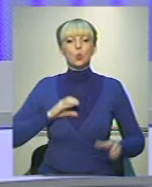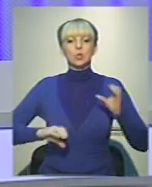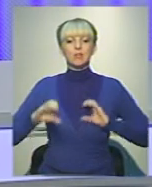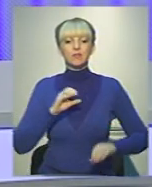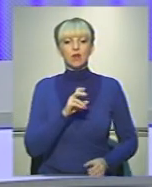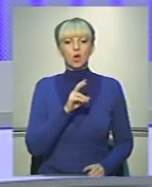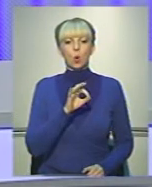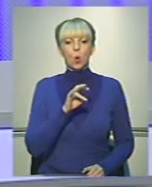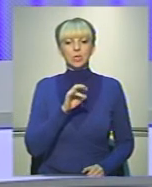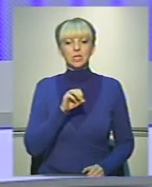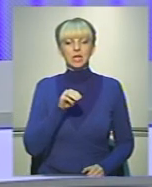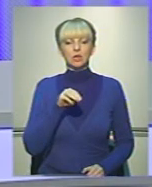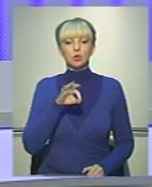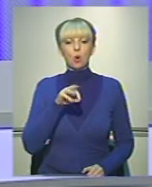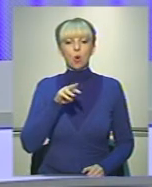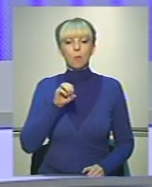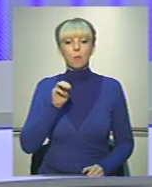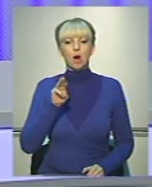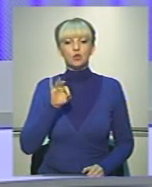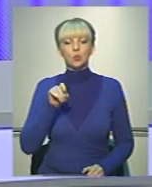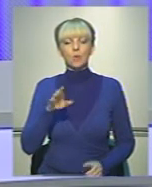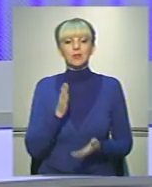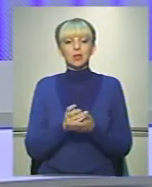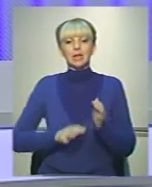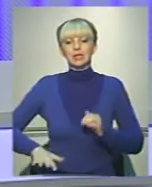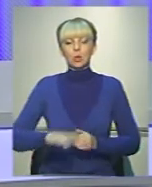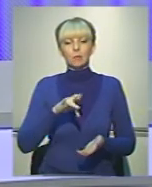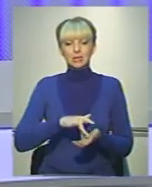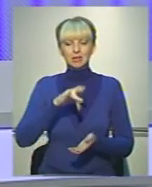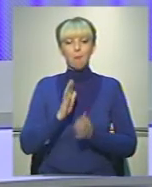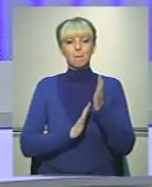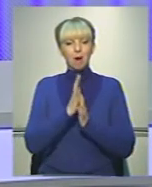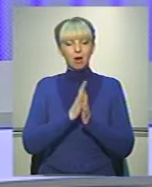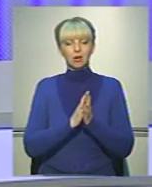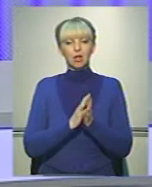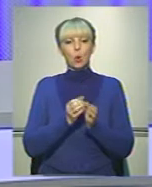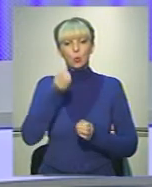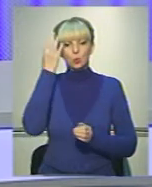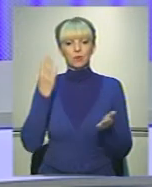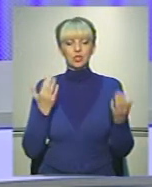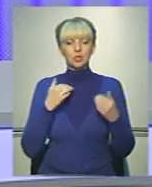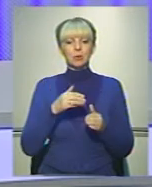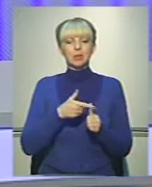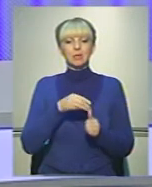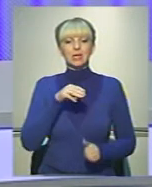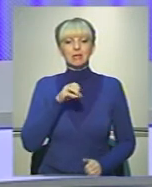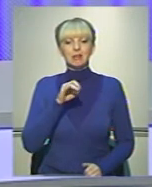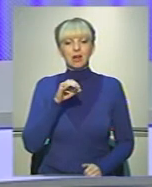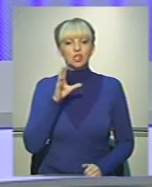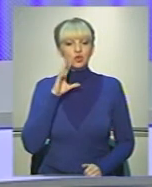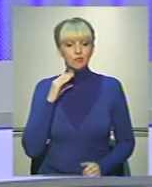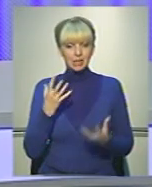Костянтину Вітумашчуку. Він знаходиться на території Центрального парку культури відпочинку імені Тараса Шевченка.